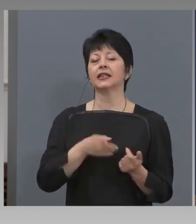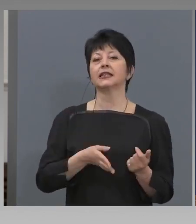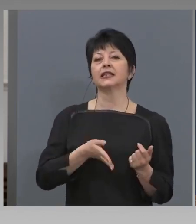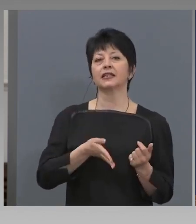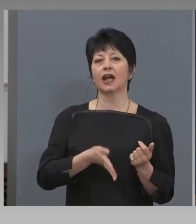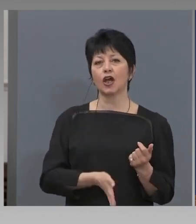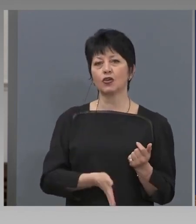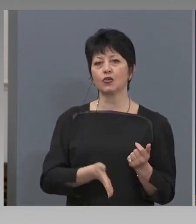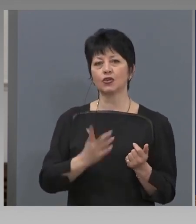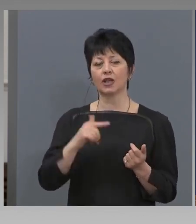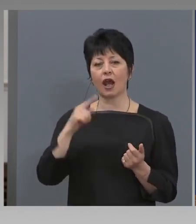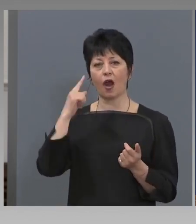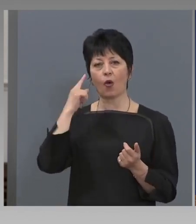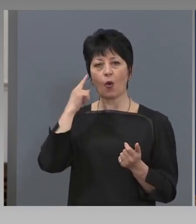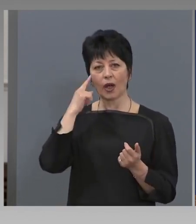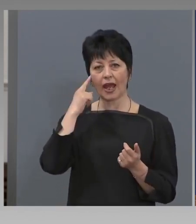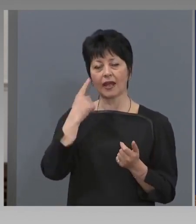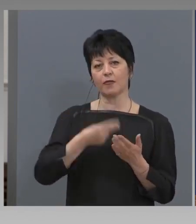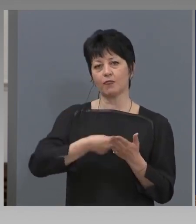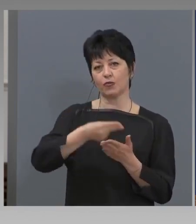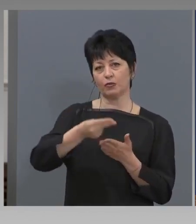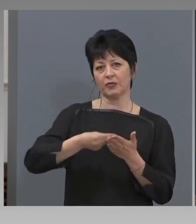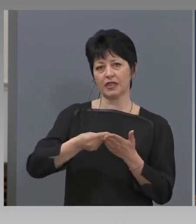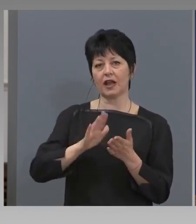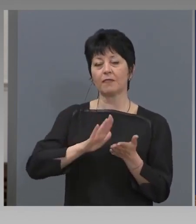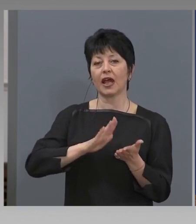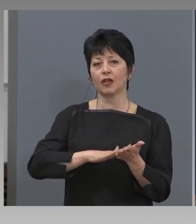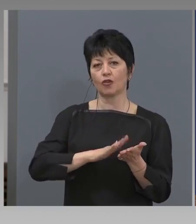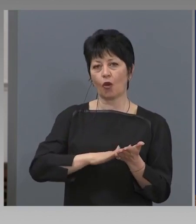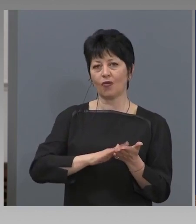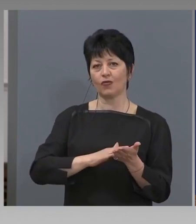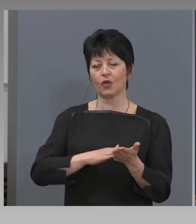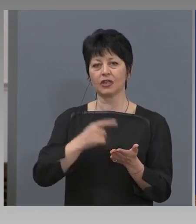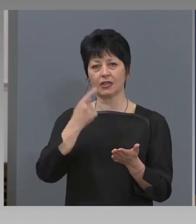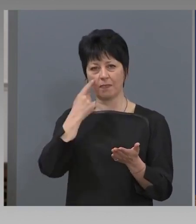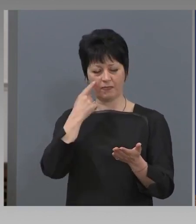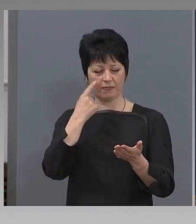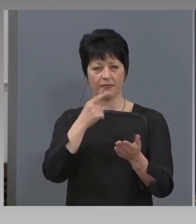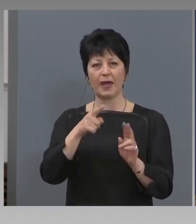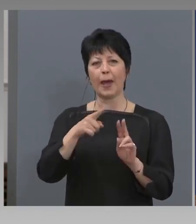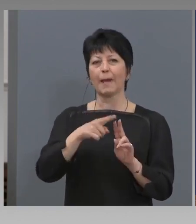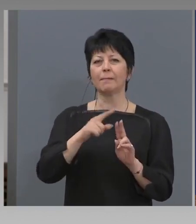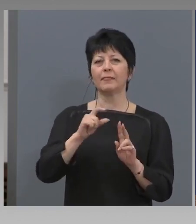подписахме договор за ПСР тестове и друго оборудване.